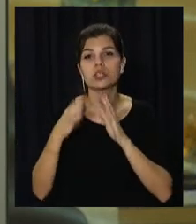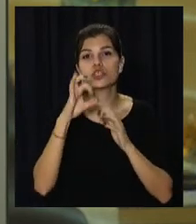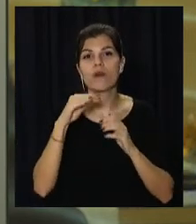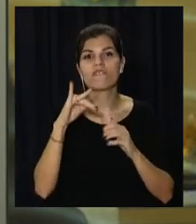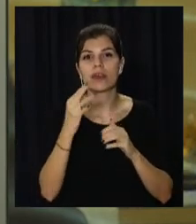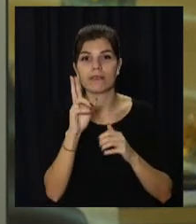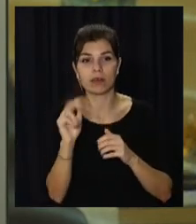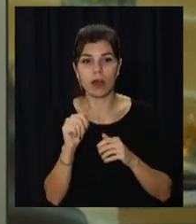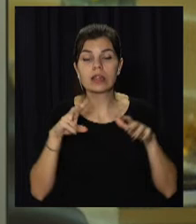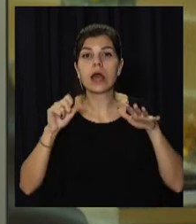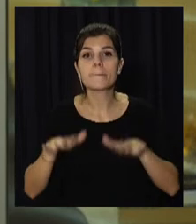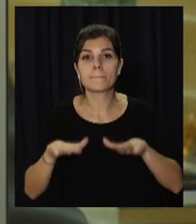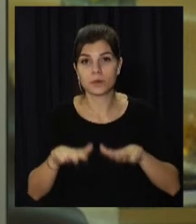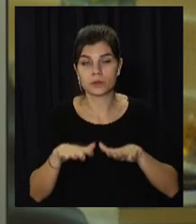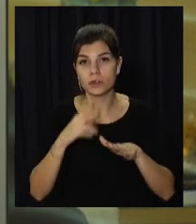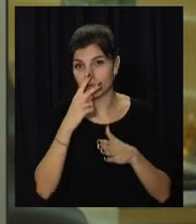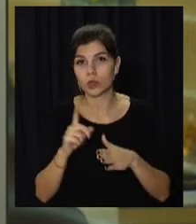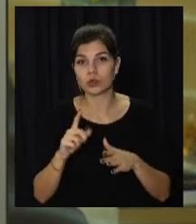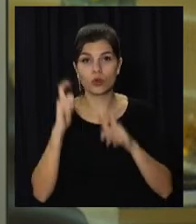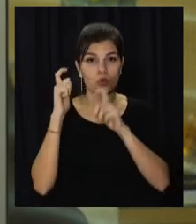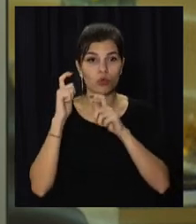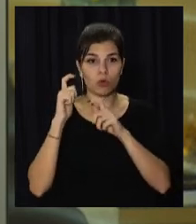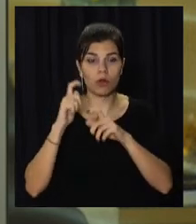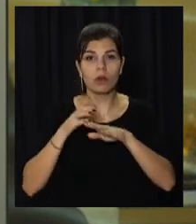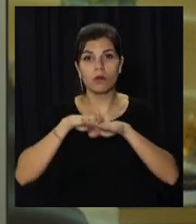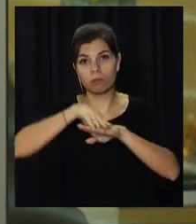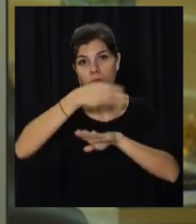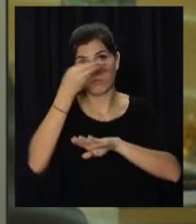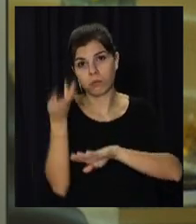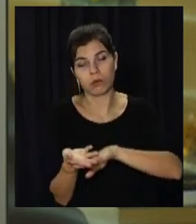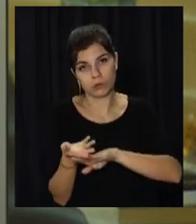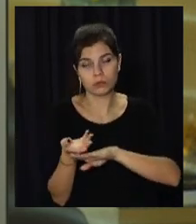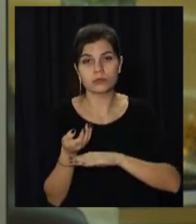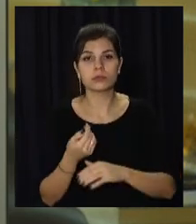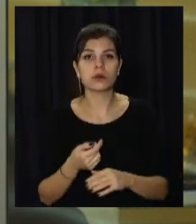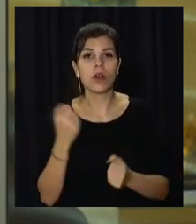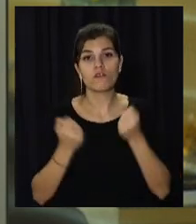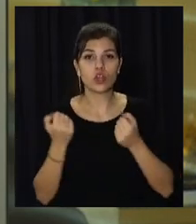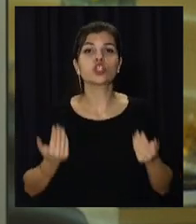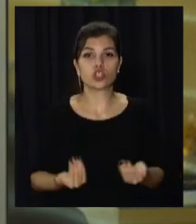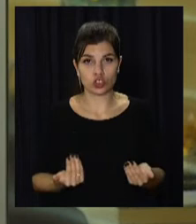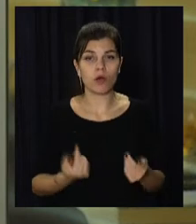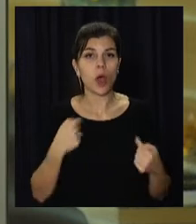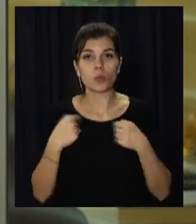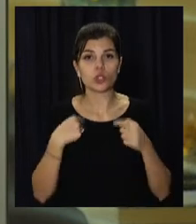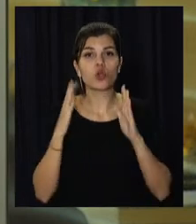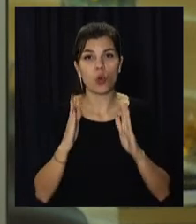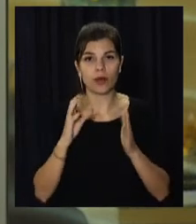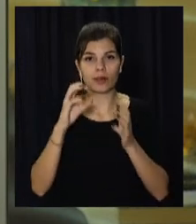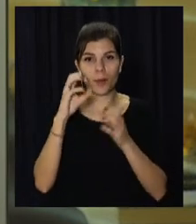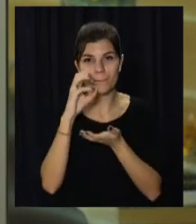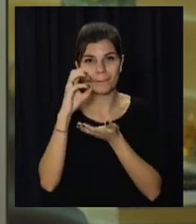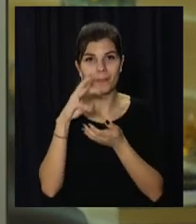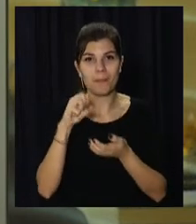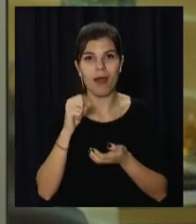відвідувачів до установи, а відтак і кількість контактів між людьми. Крім того, мешканці можуть отримати консультації онлайн через чат